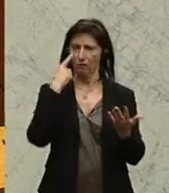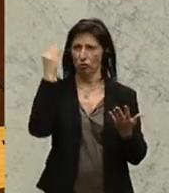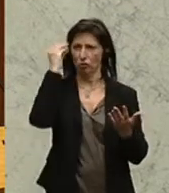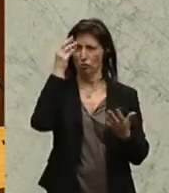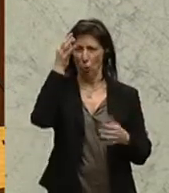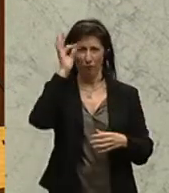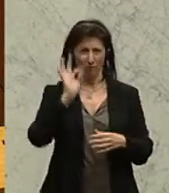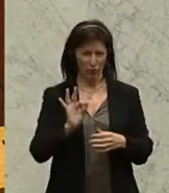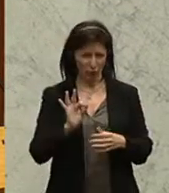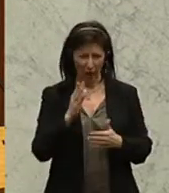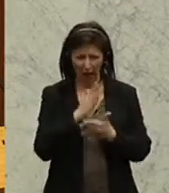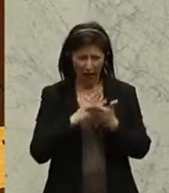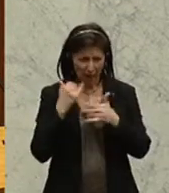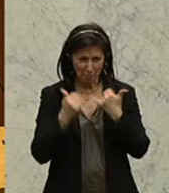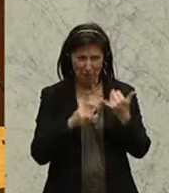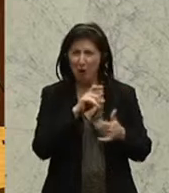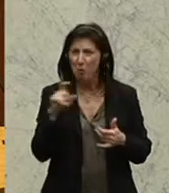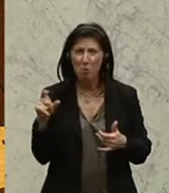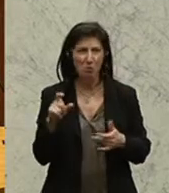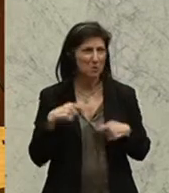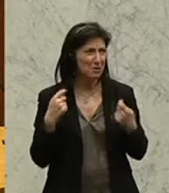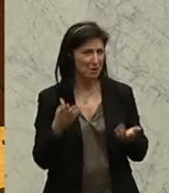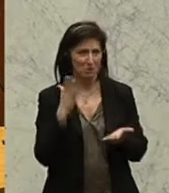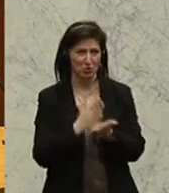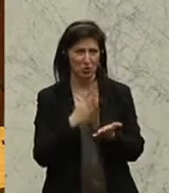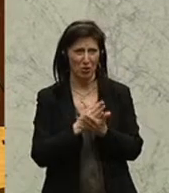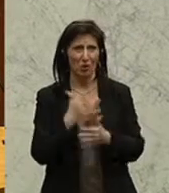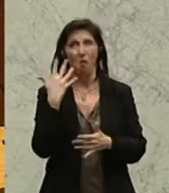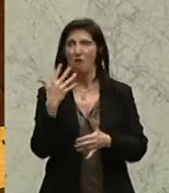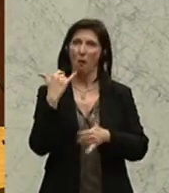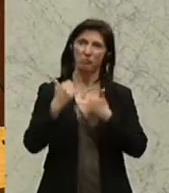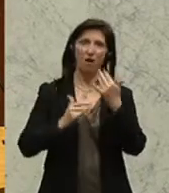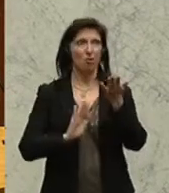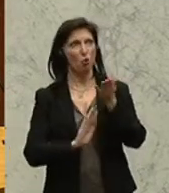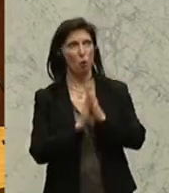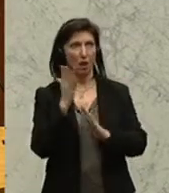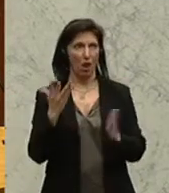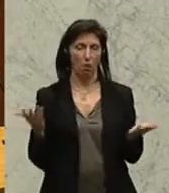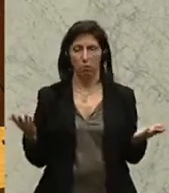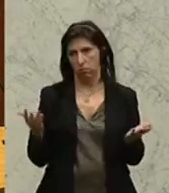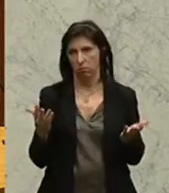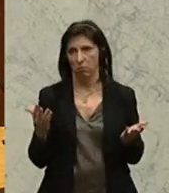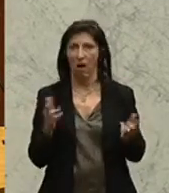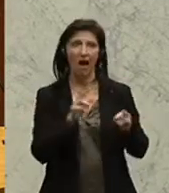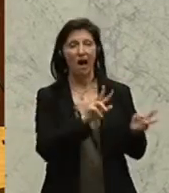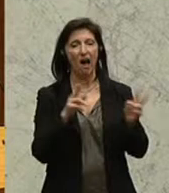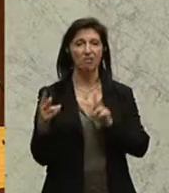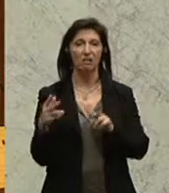einem halben Jahrhundert laufen. Heuer 50-jähriges Jubiläum der alternativen